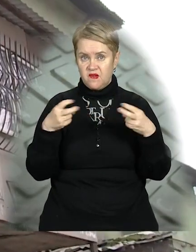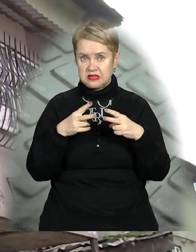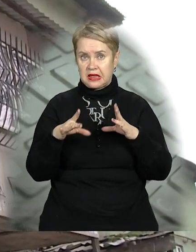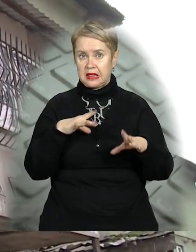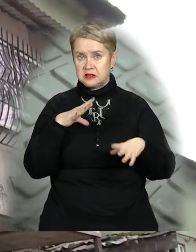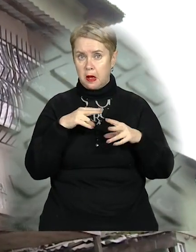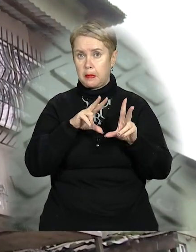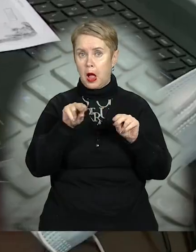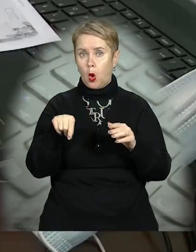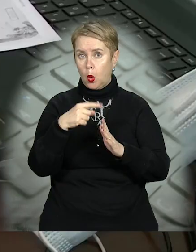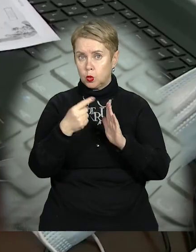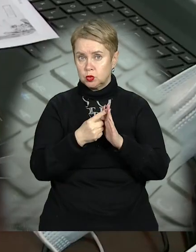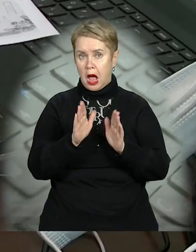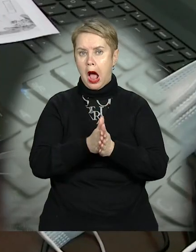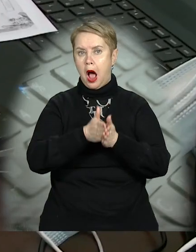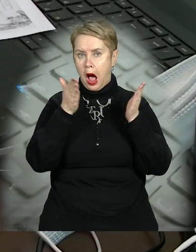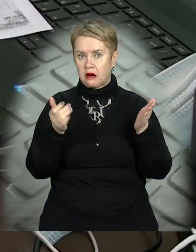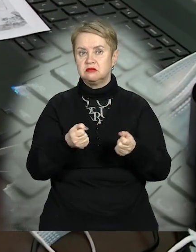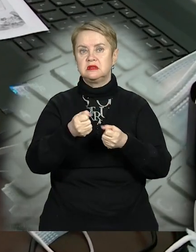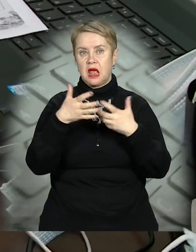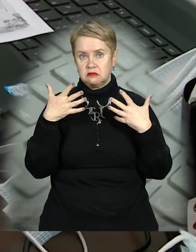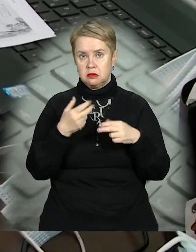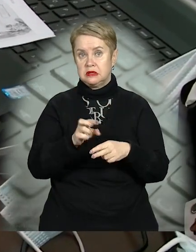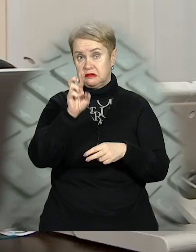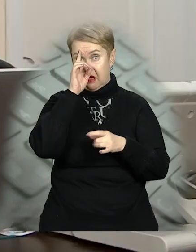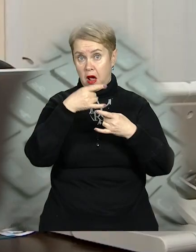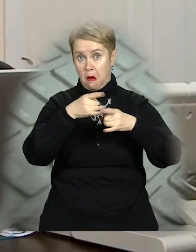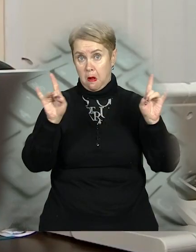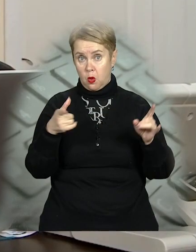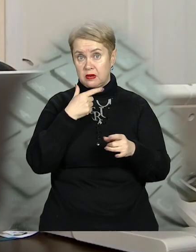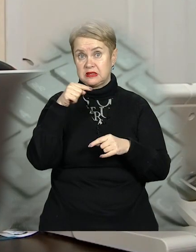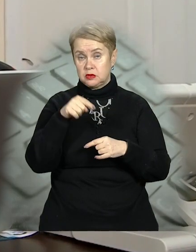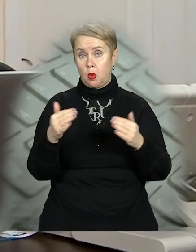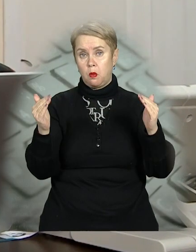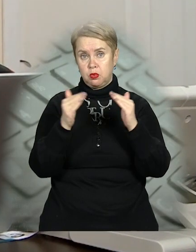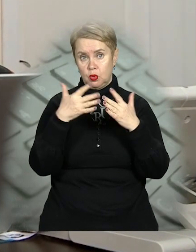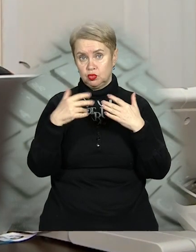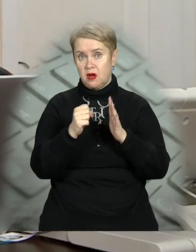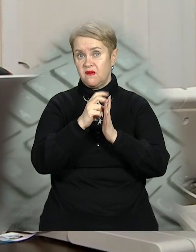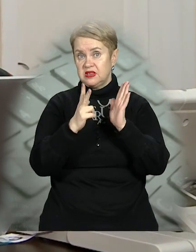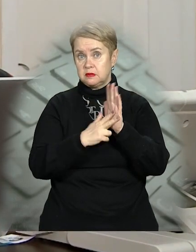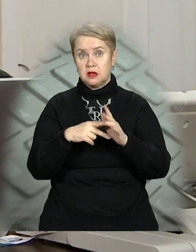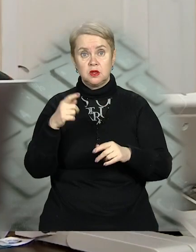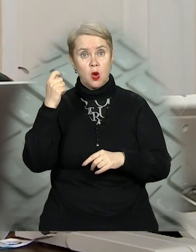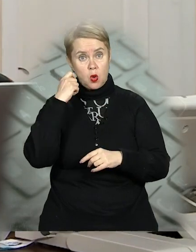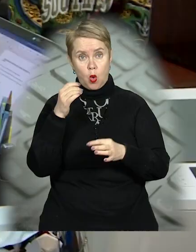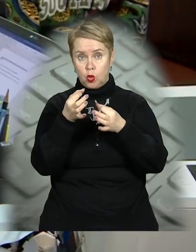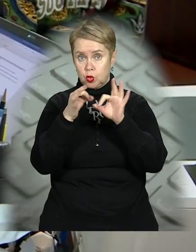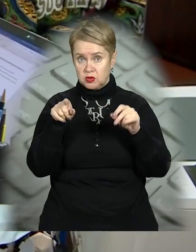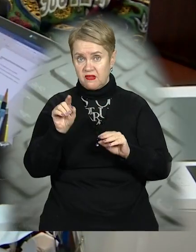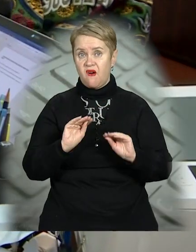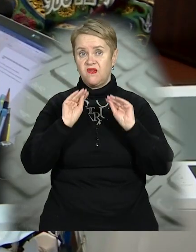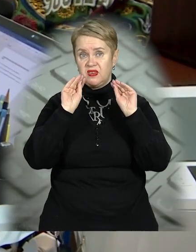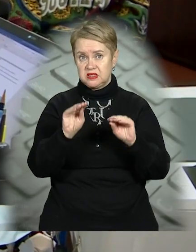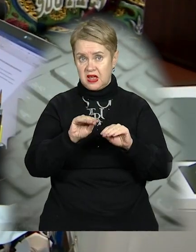інспекції з благоустрою підняли архіви й з'ясували. Цар-балкон красується на цьому будинку вже 18 років. Дозвіл на його